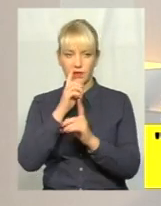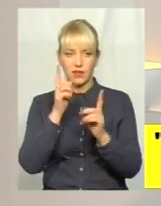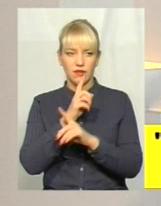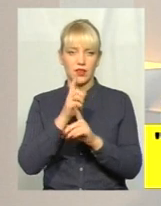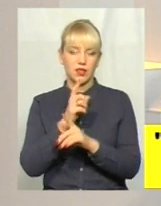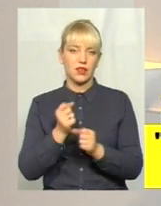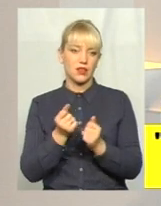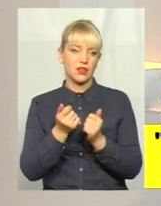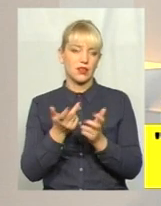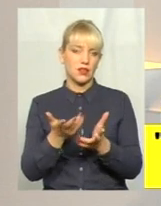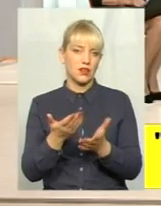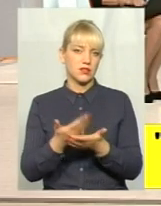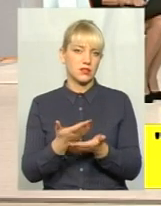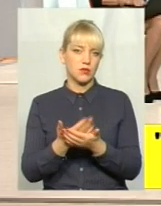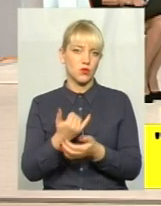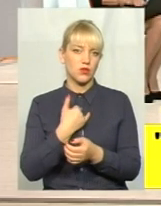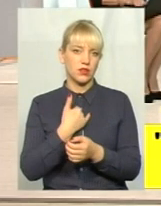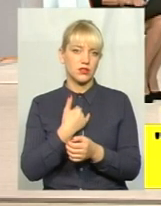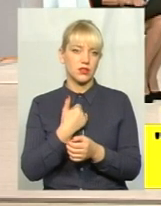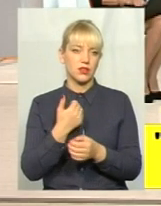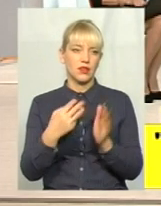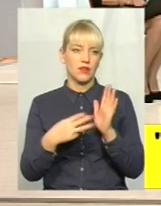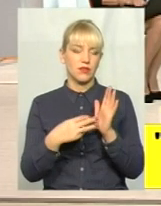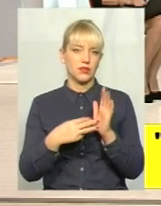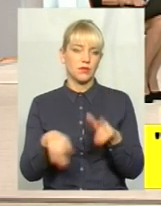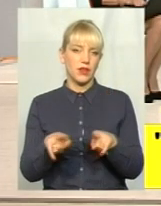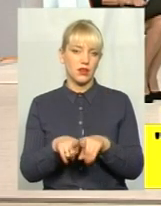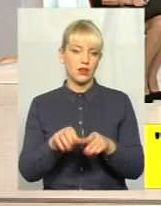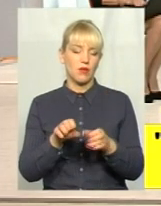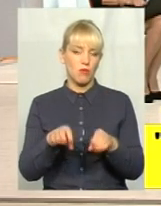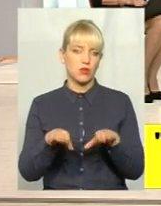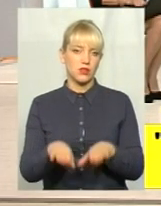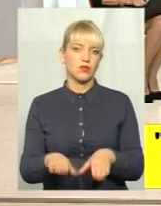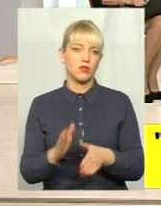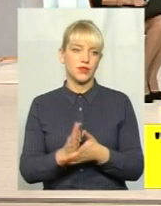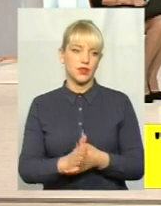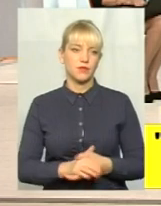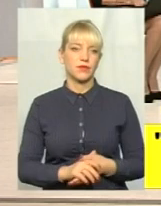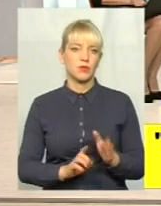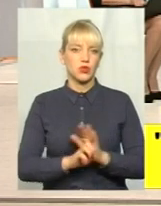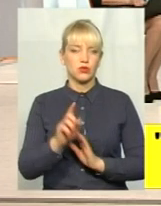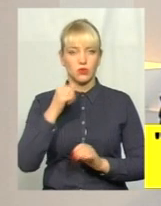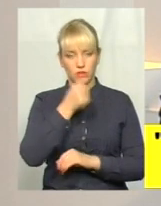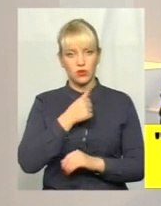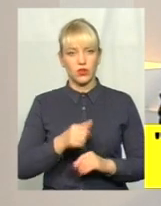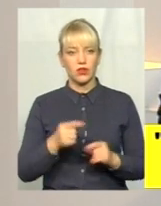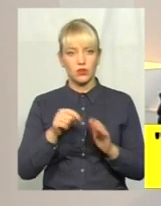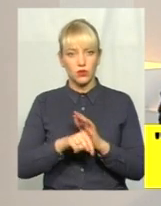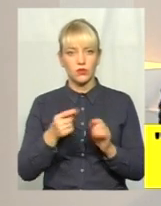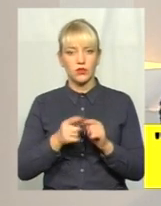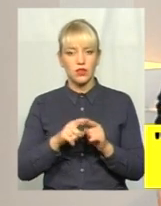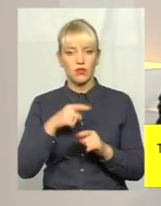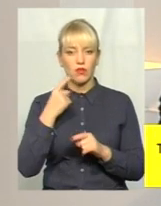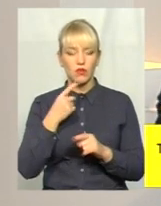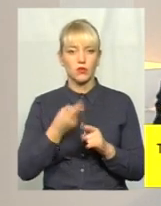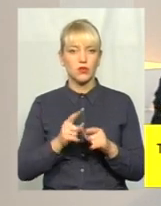кількість. За всією кількостю в нас лише 8 таких постанов складено з початку року. Тобто це говорить про те, що